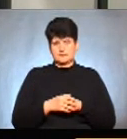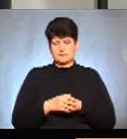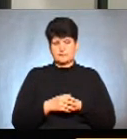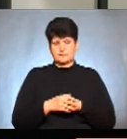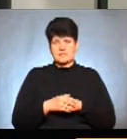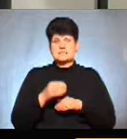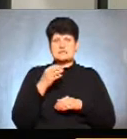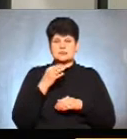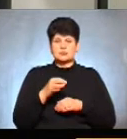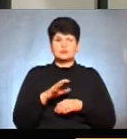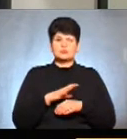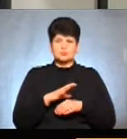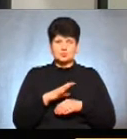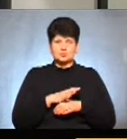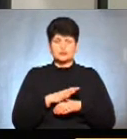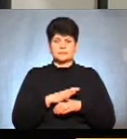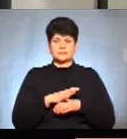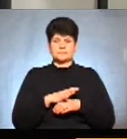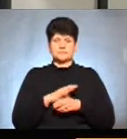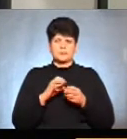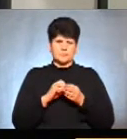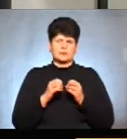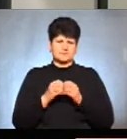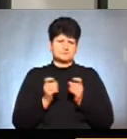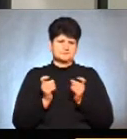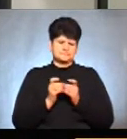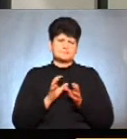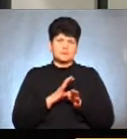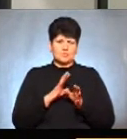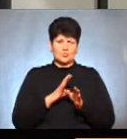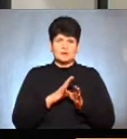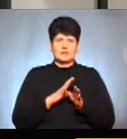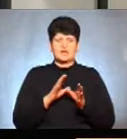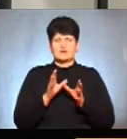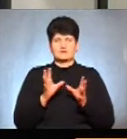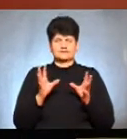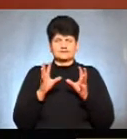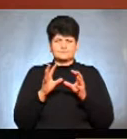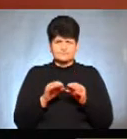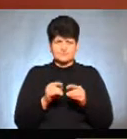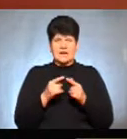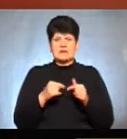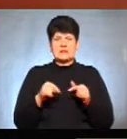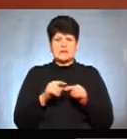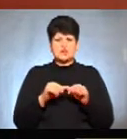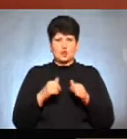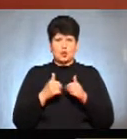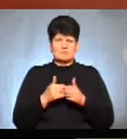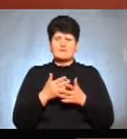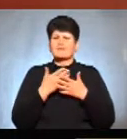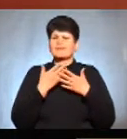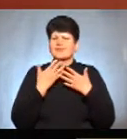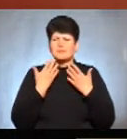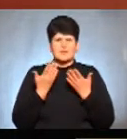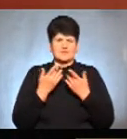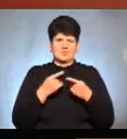Скажімо, були якісь інциденти невеличкі, а вони гасилися дільничими комісіями, тому, скажімо, немає якихось особливих